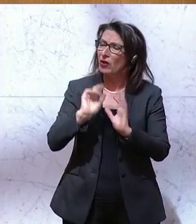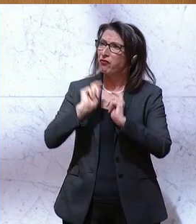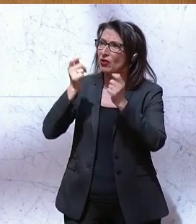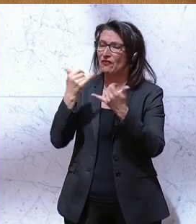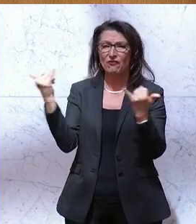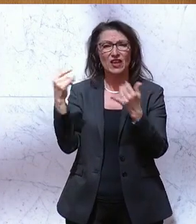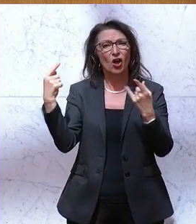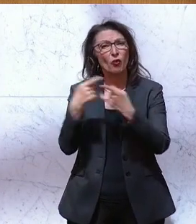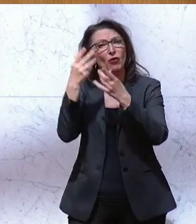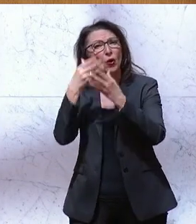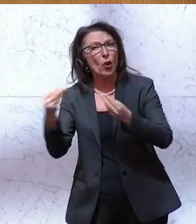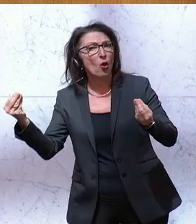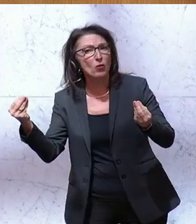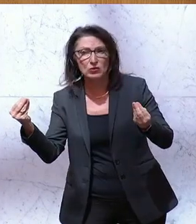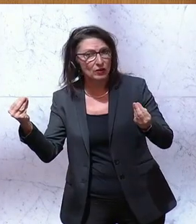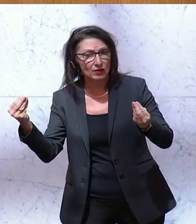könnte,